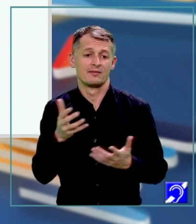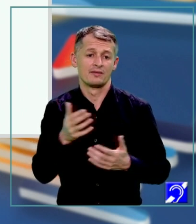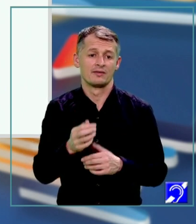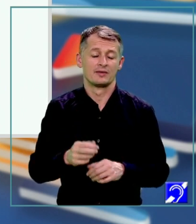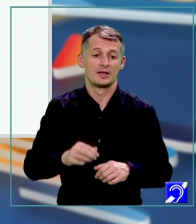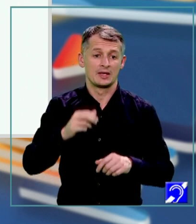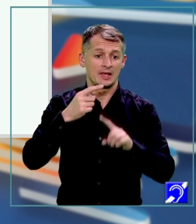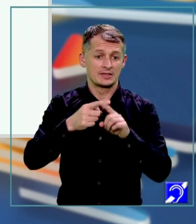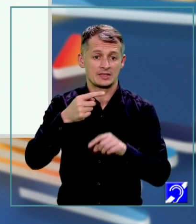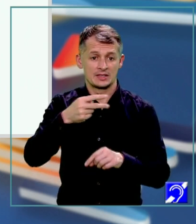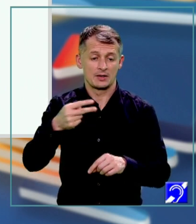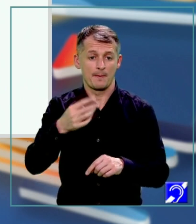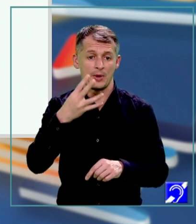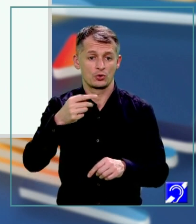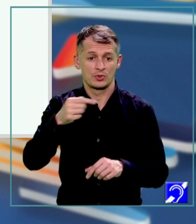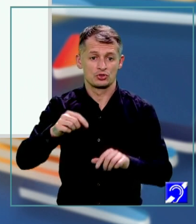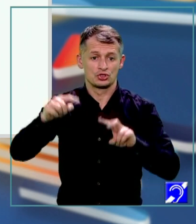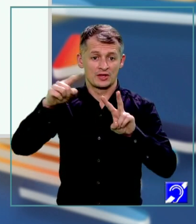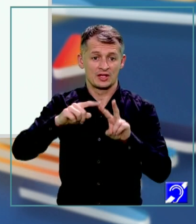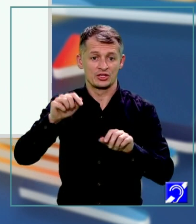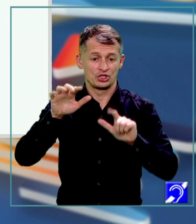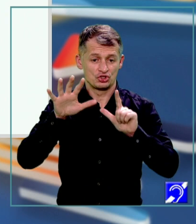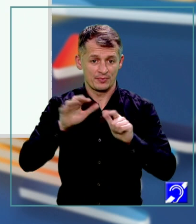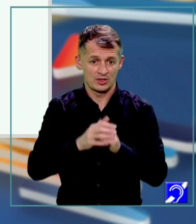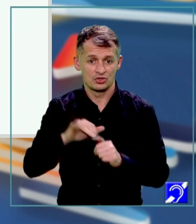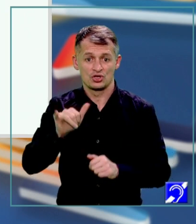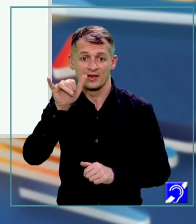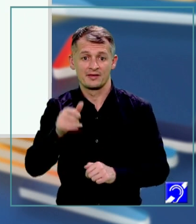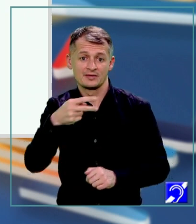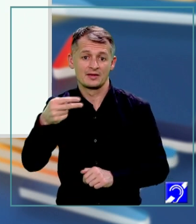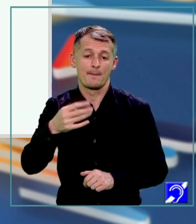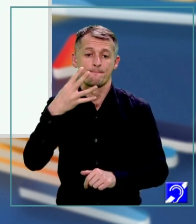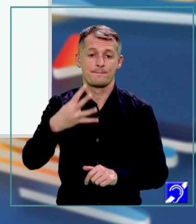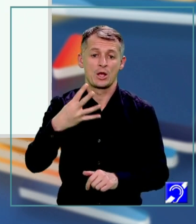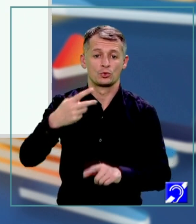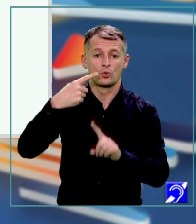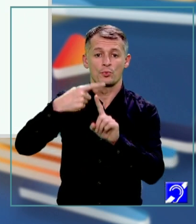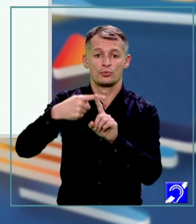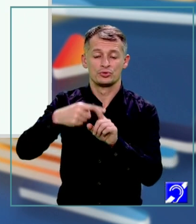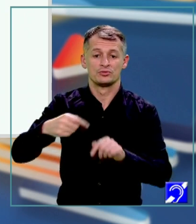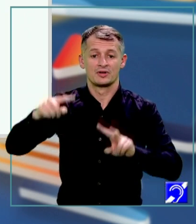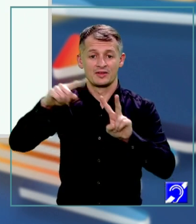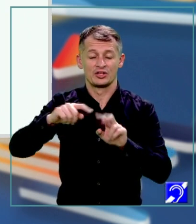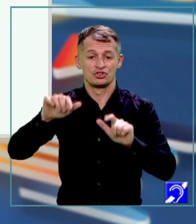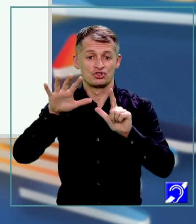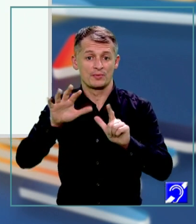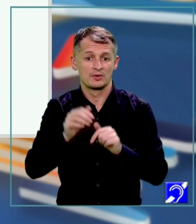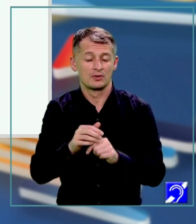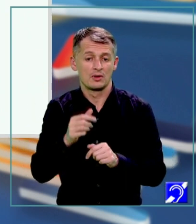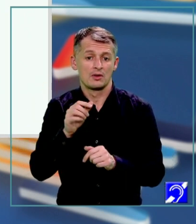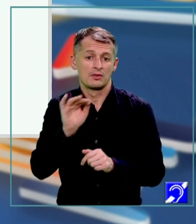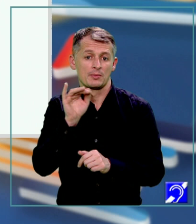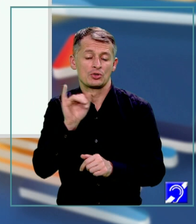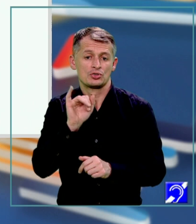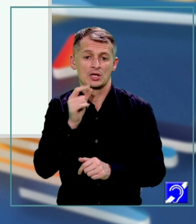radical din 7 și Y este 4 plus radical din 7. Întrebarea este cine a răspuns corect? Ioan a